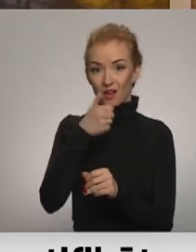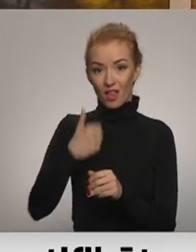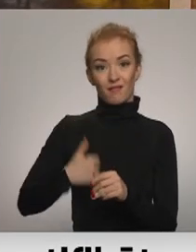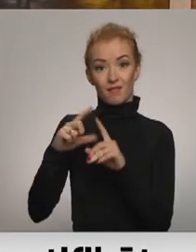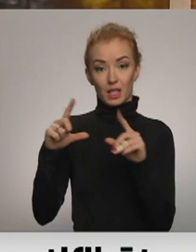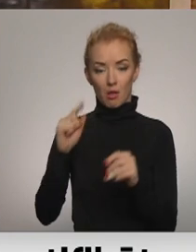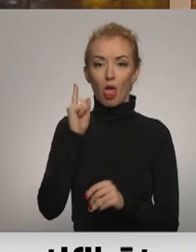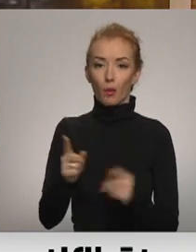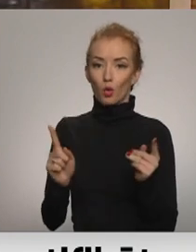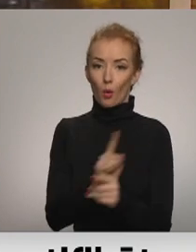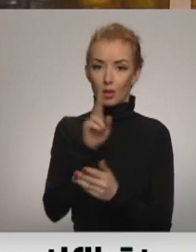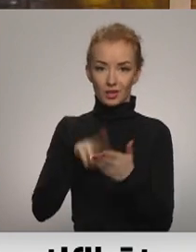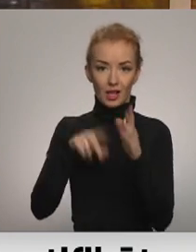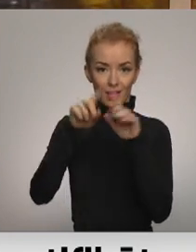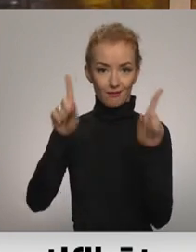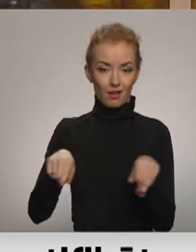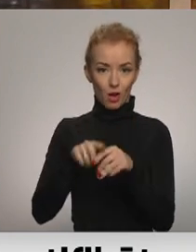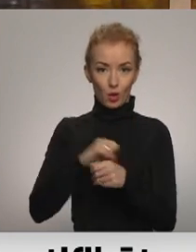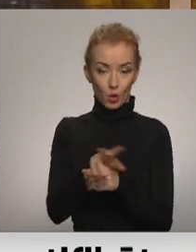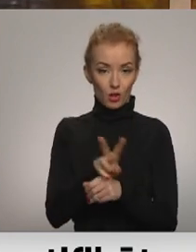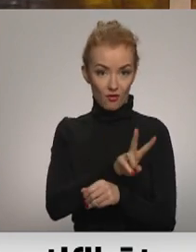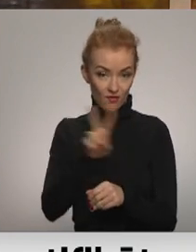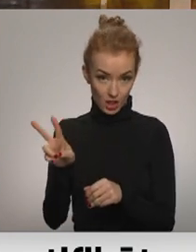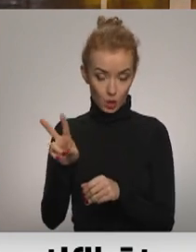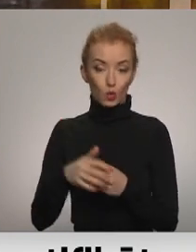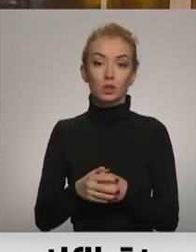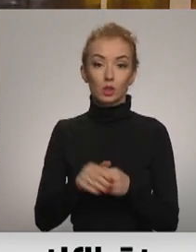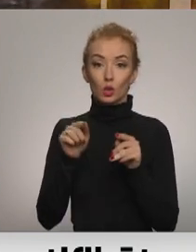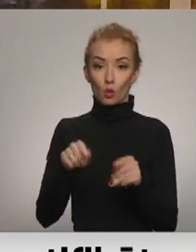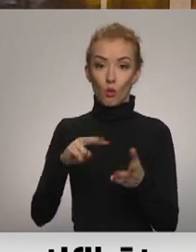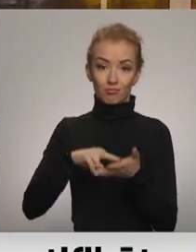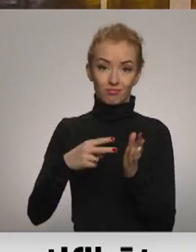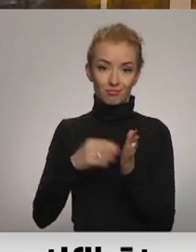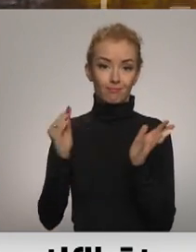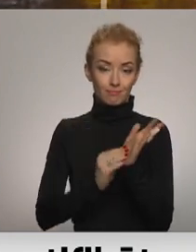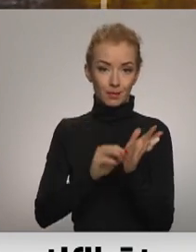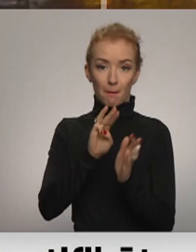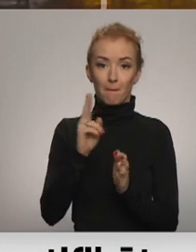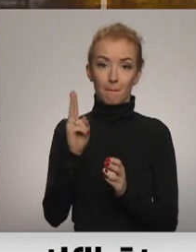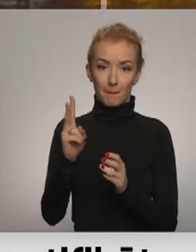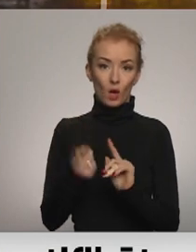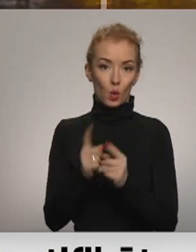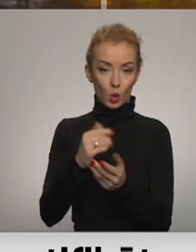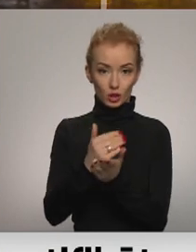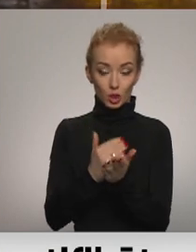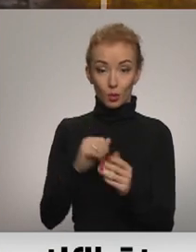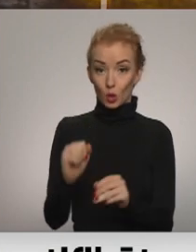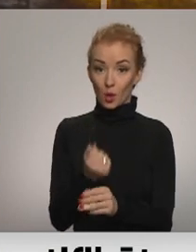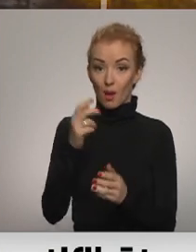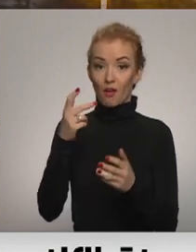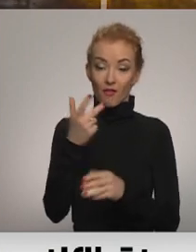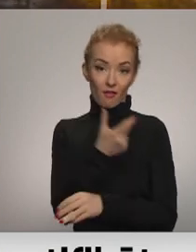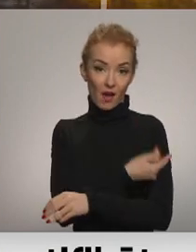jābūt COVID-19 vakcinācijas vai pārslimošanas certifikātam. To paredz ministra kabineta noteiktie grozījumi. Kautrī vakcinācija